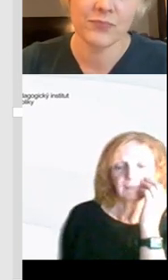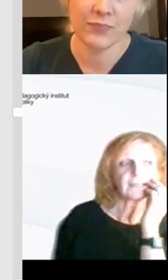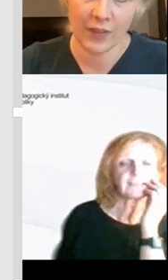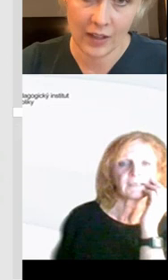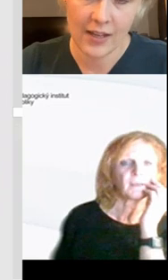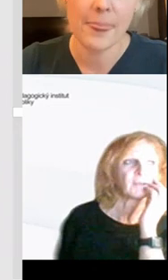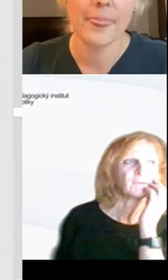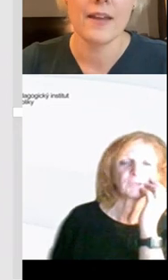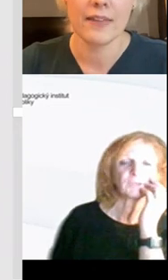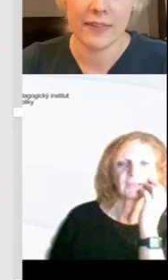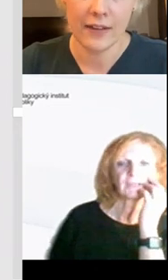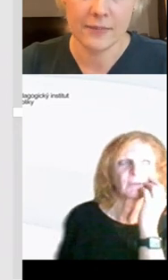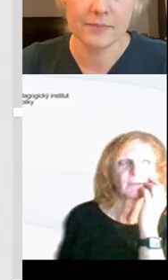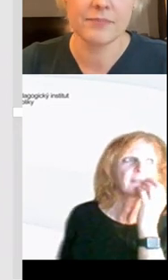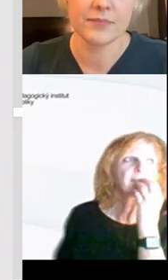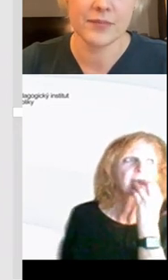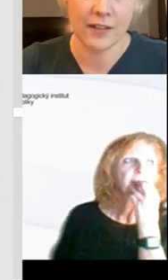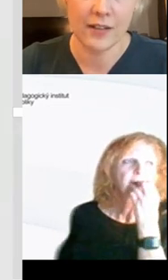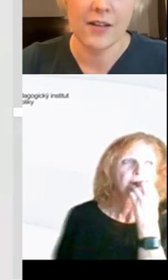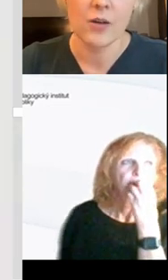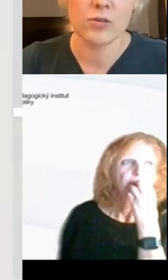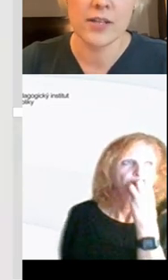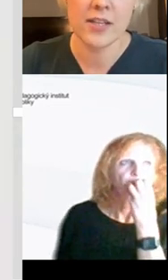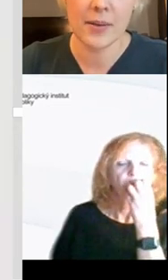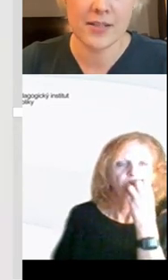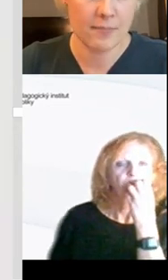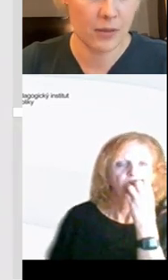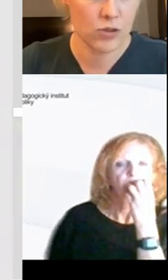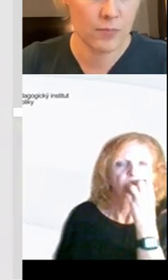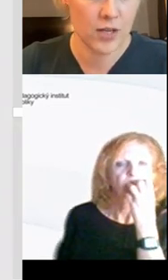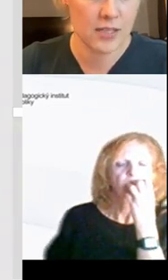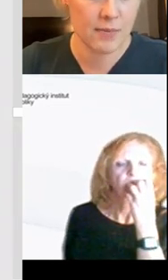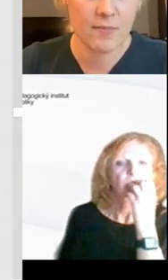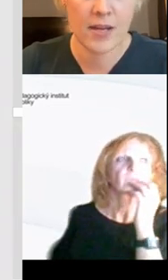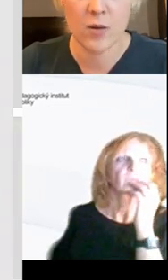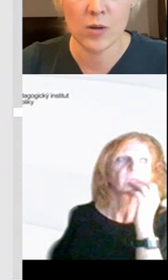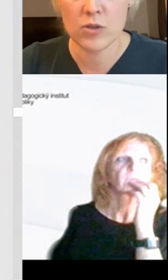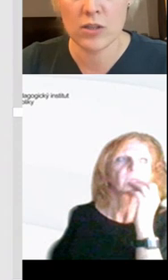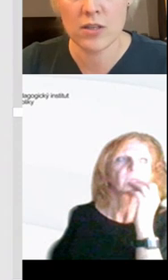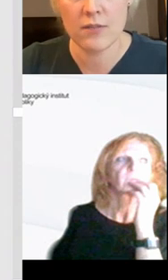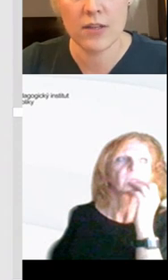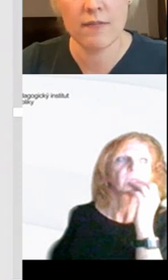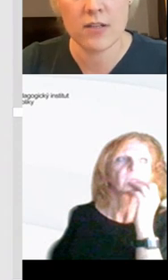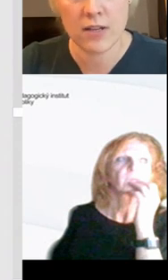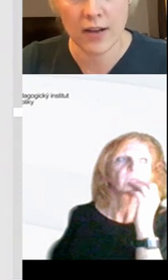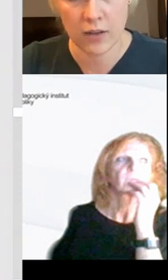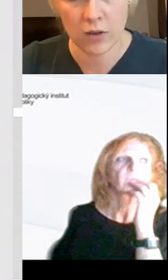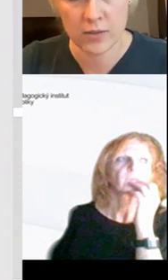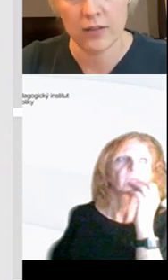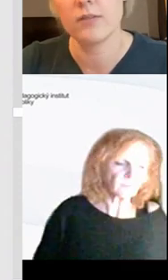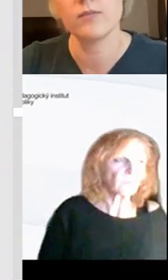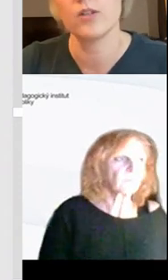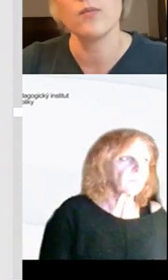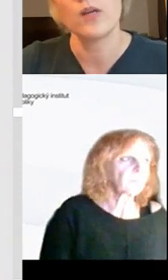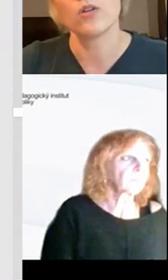usnadnění práce. Tady máme takový příklad Milovi. Tak, usnadnění práce. Protože pořád se bavíme jen o tom, že ty děti vytvářejí